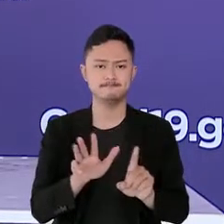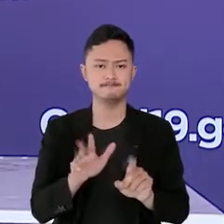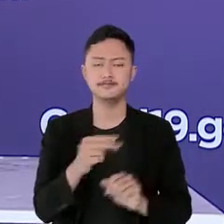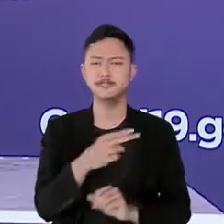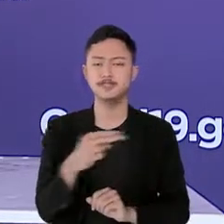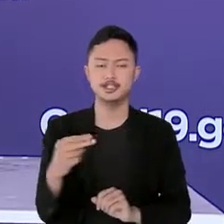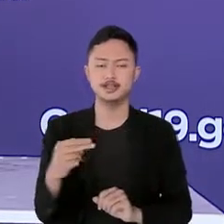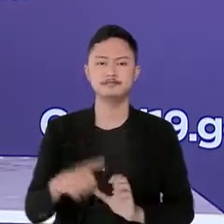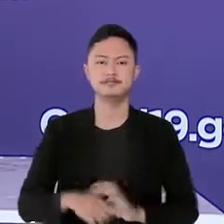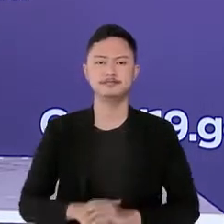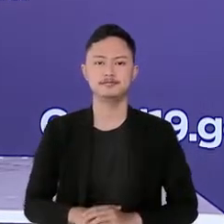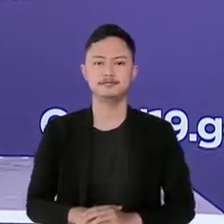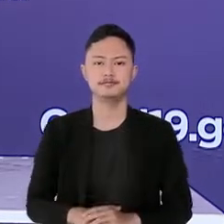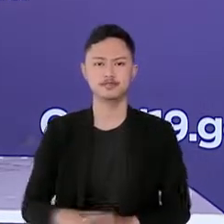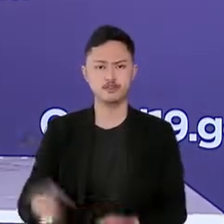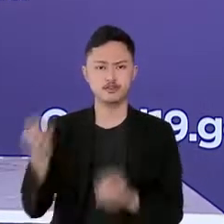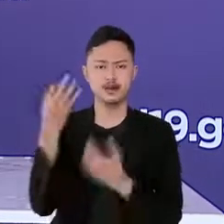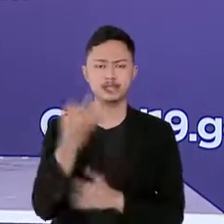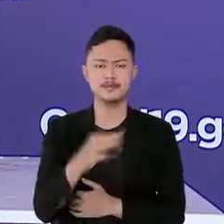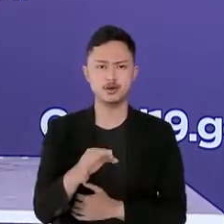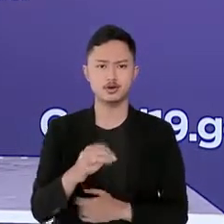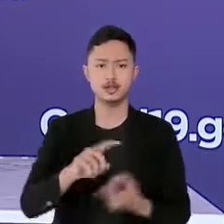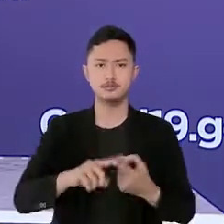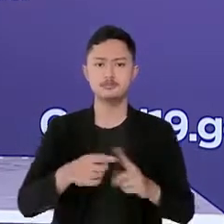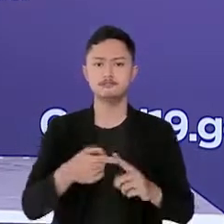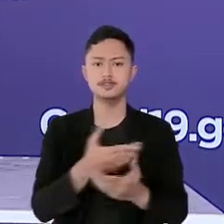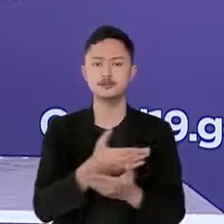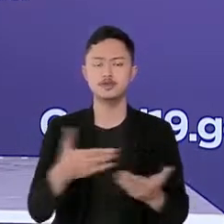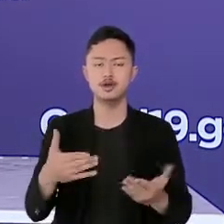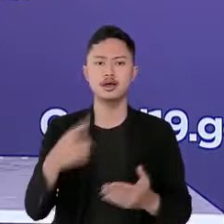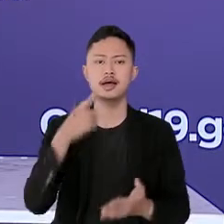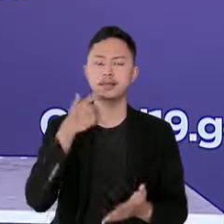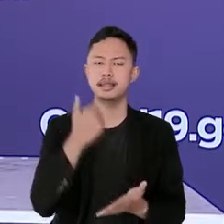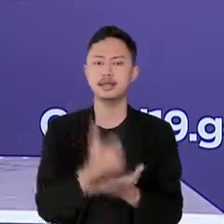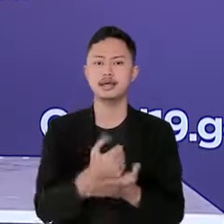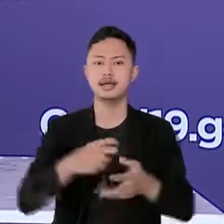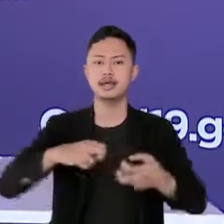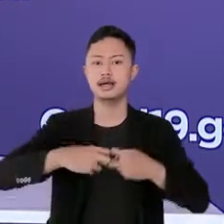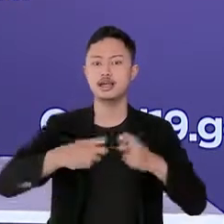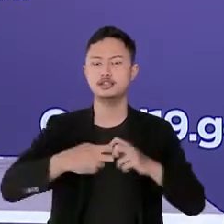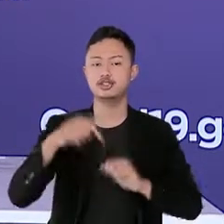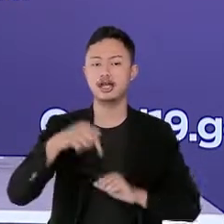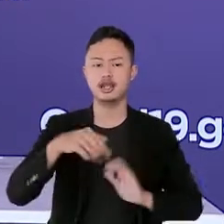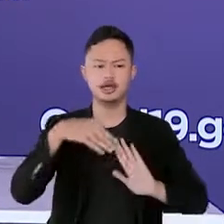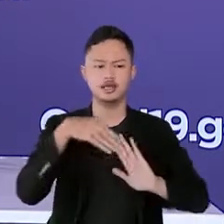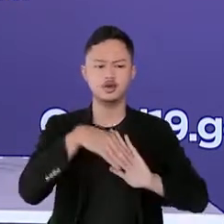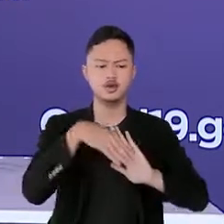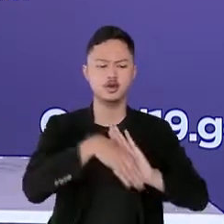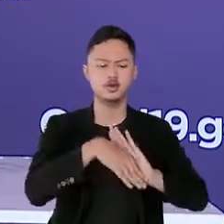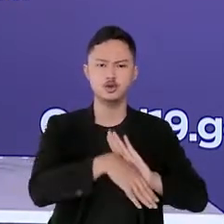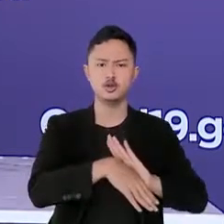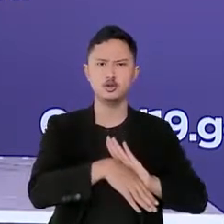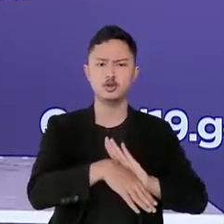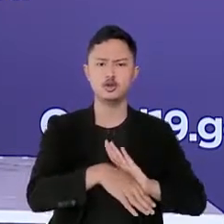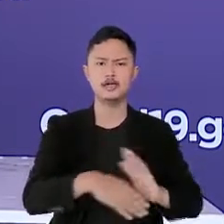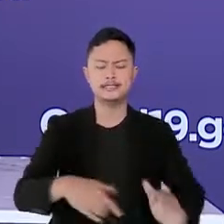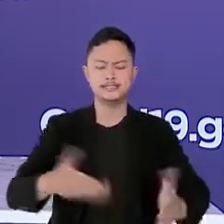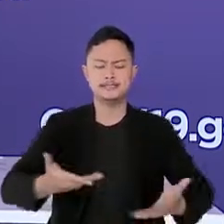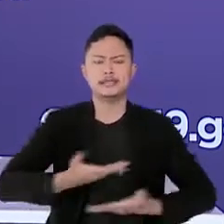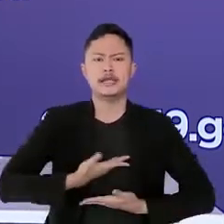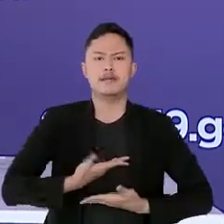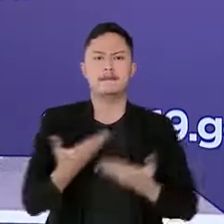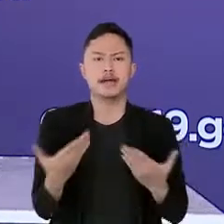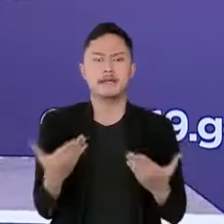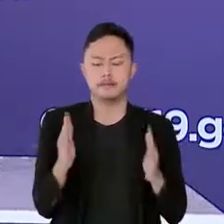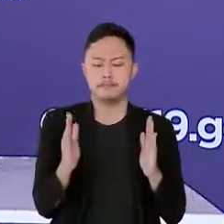19 di Indonesia penting untuk dipahami bahwa kasus yang saat ini terus menurun harus disikapi secara